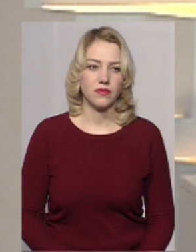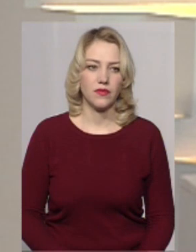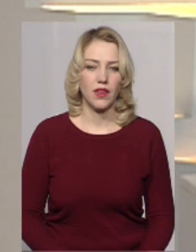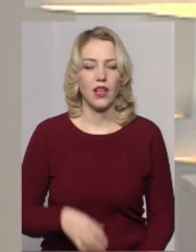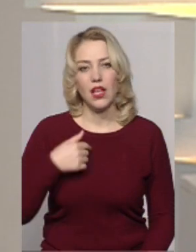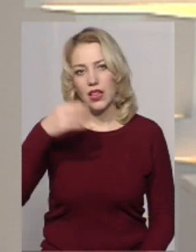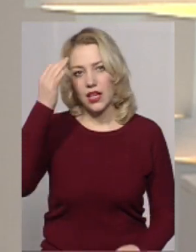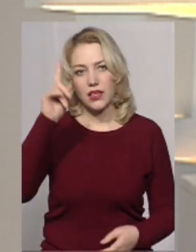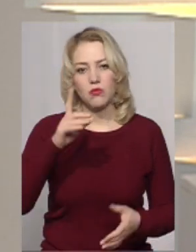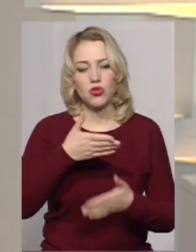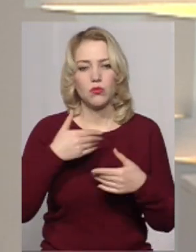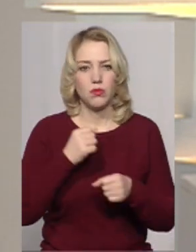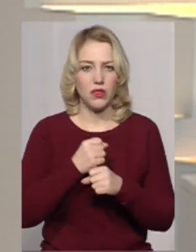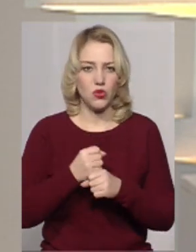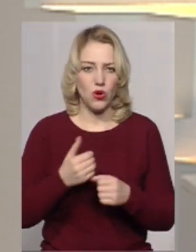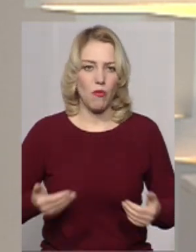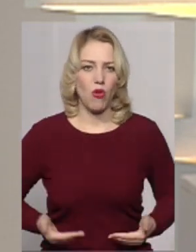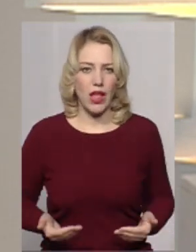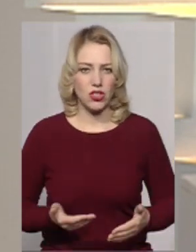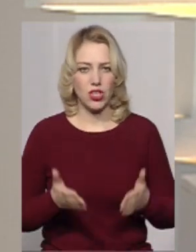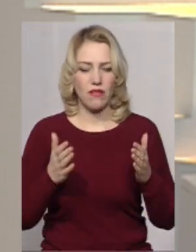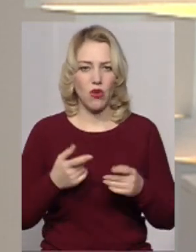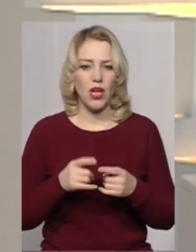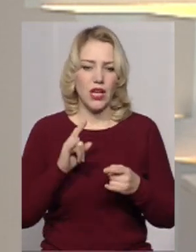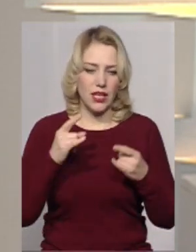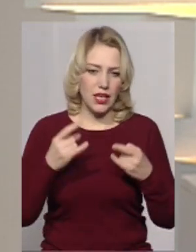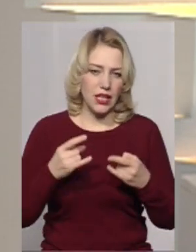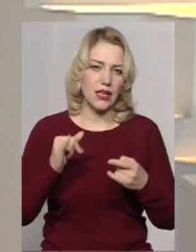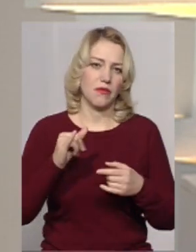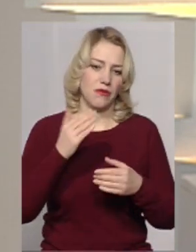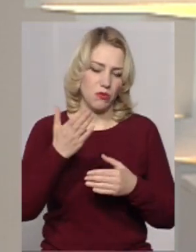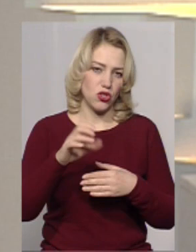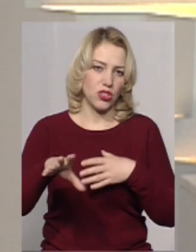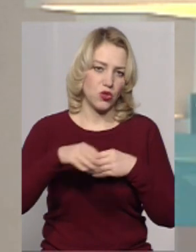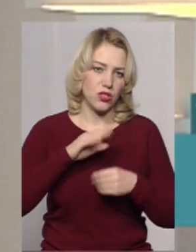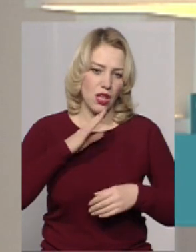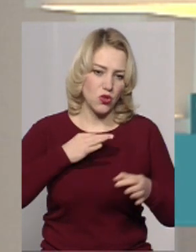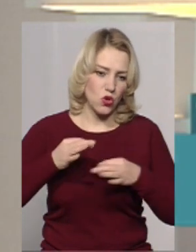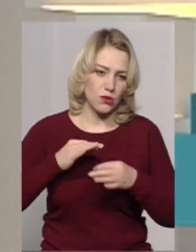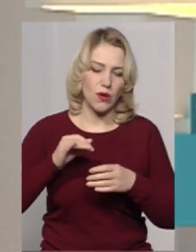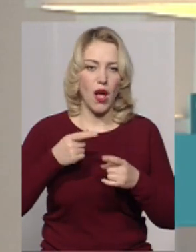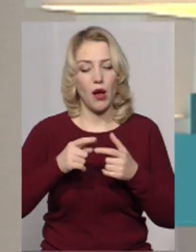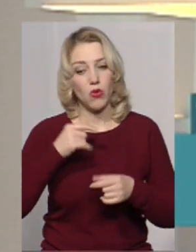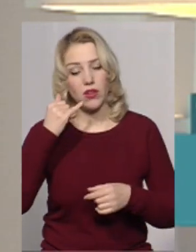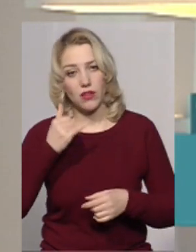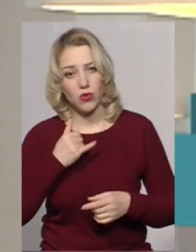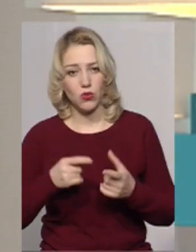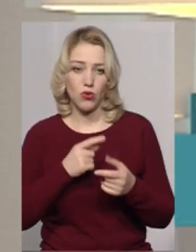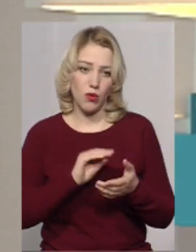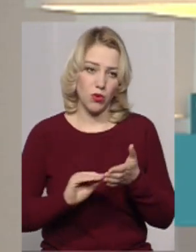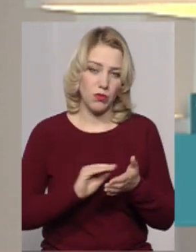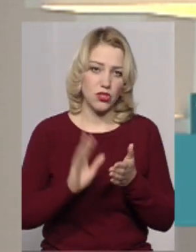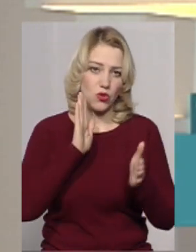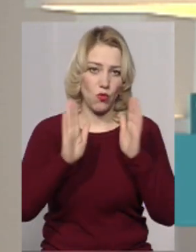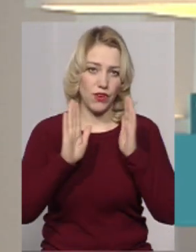Я нагадаю, ми працюємо наживо і ви можете долучатися до розмови або телефонуйте у студію, або пишіть коментарі під прямою трансляцією у